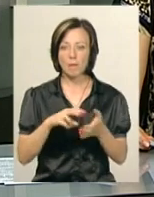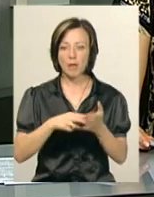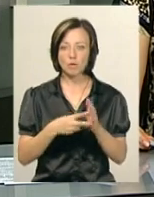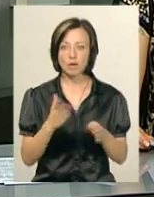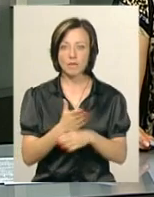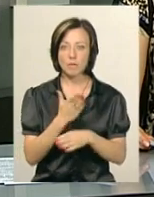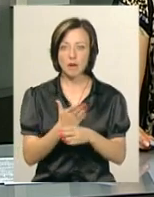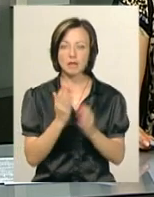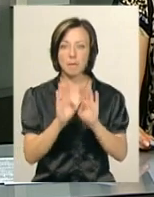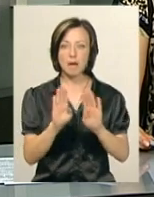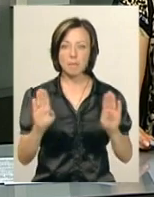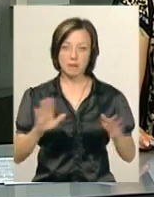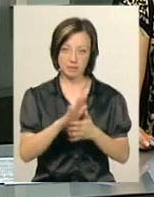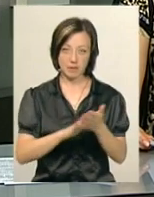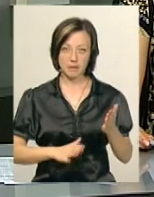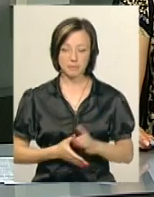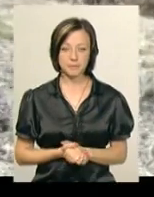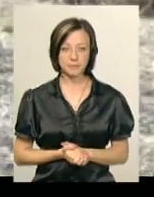меблі, зустрілася Світлана Русіна.